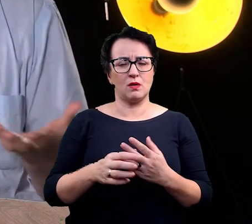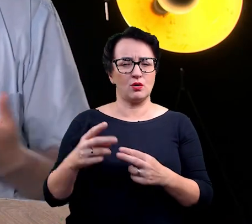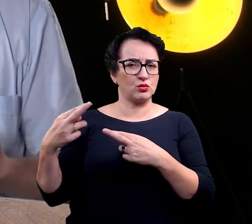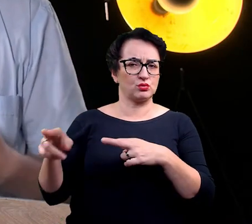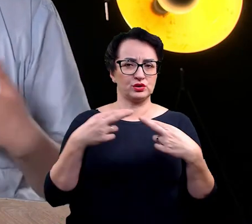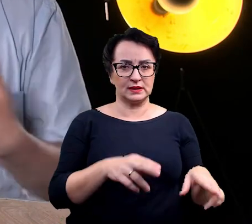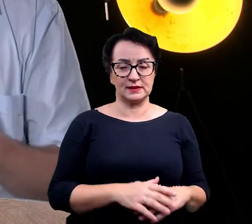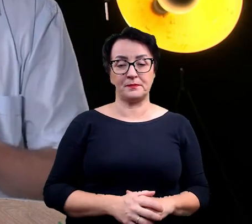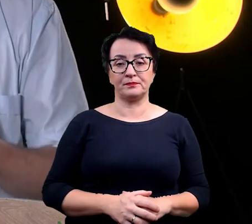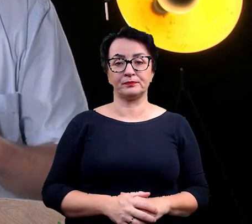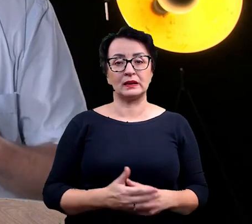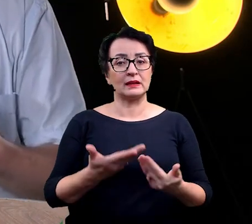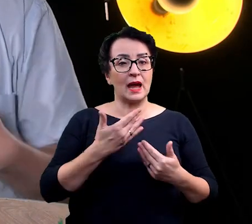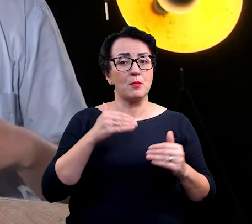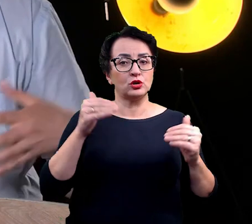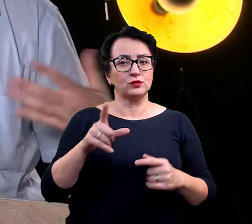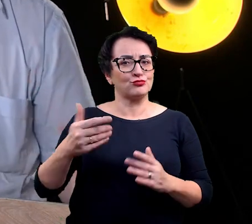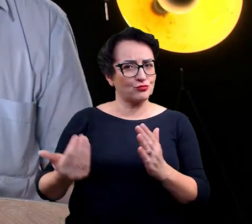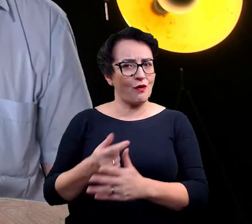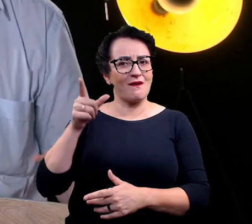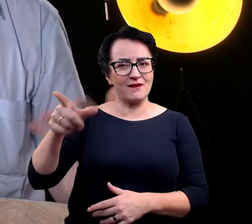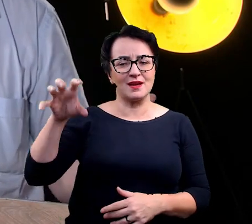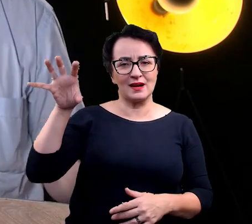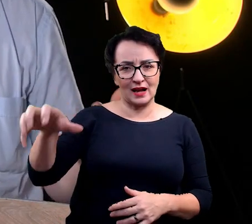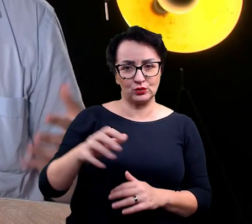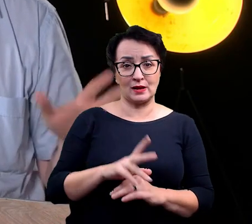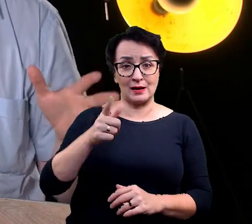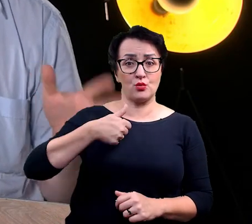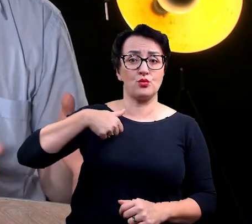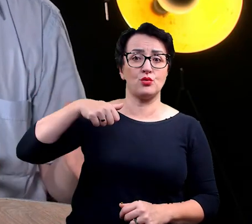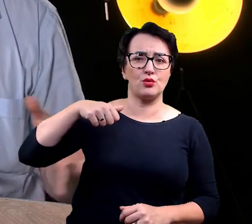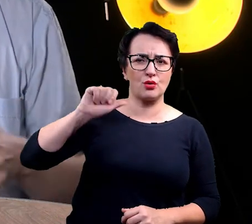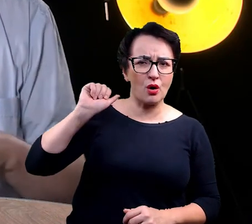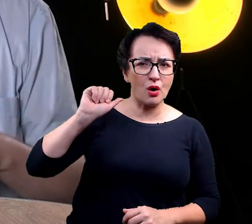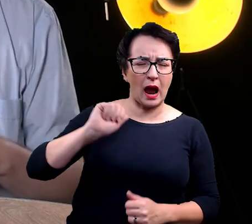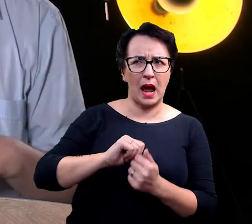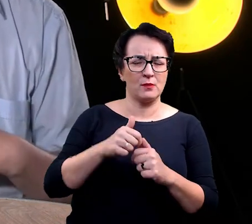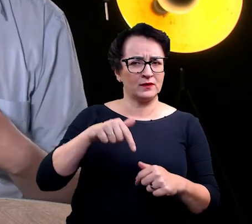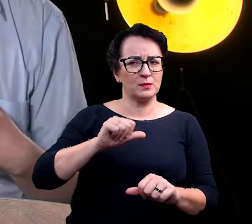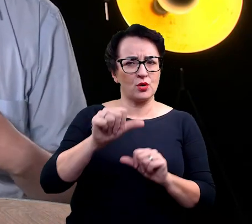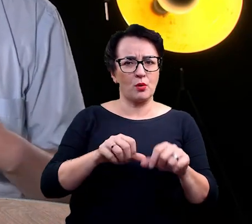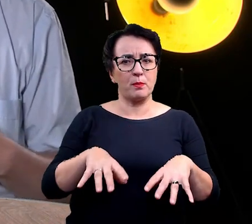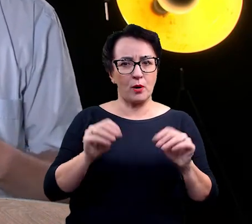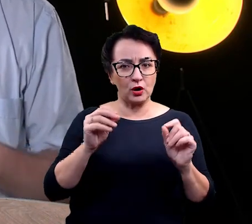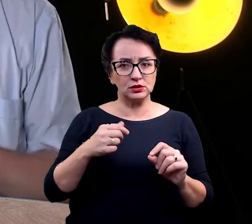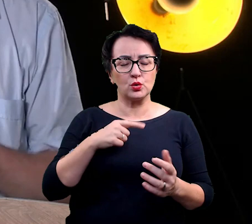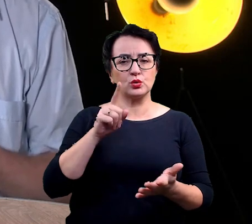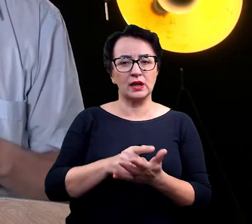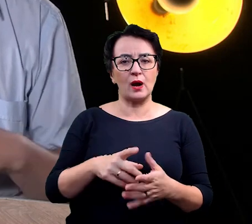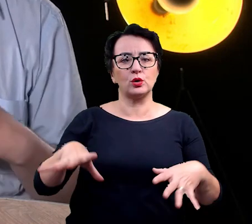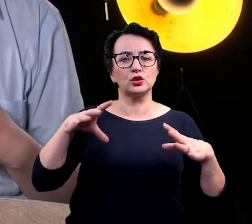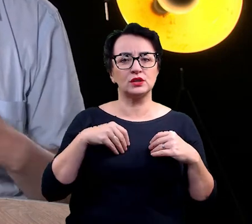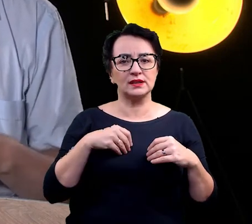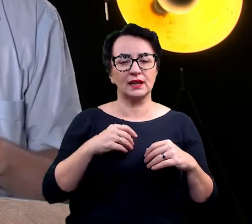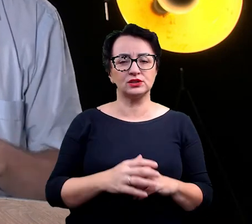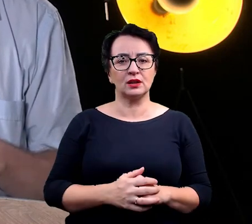pozwalają nam, żeby rozpoznać to jako nowy gatunek. Natomiast teraz, w zeszłym roku, przepraszam, na początku tego roku udało mi się dostać grant